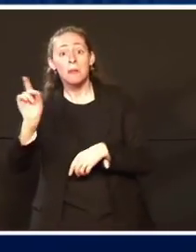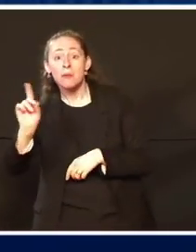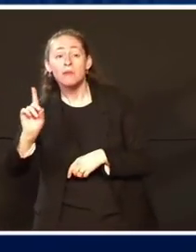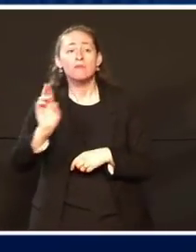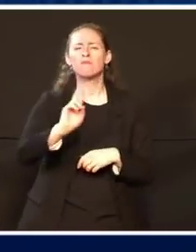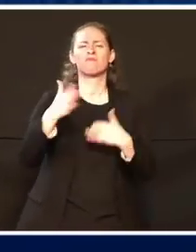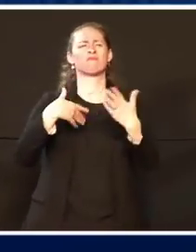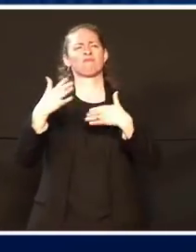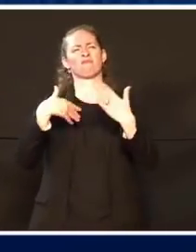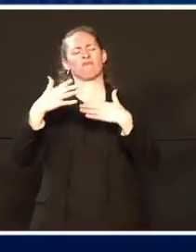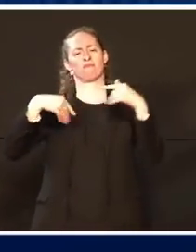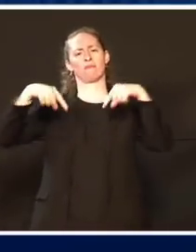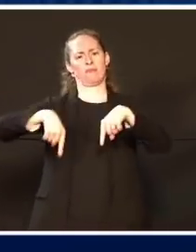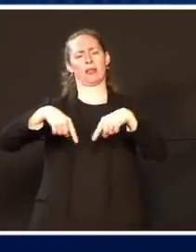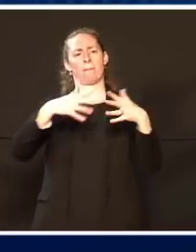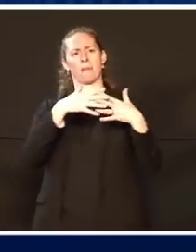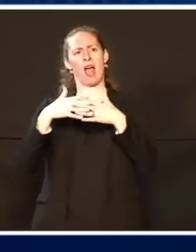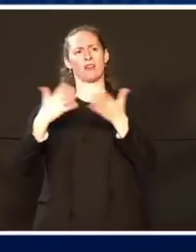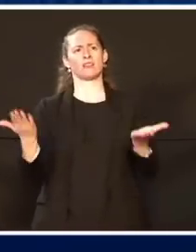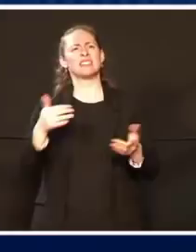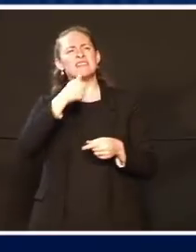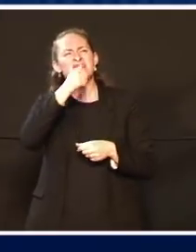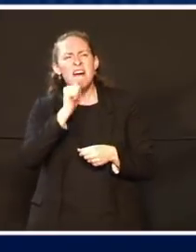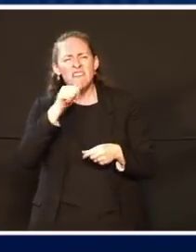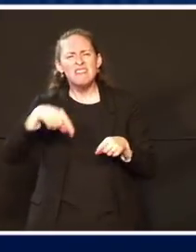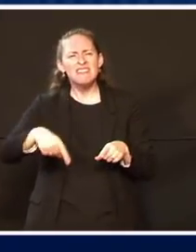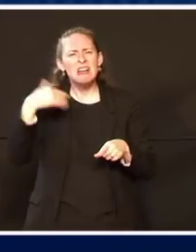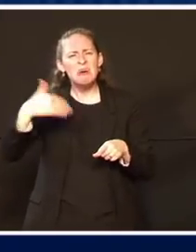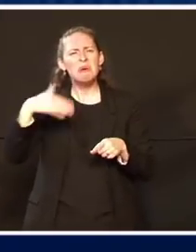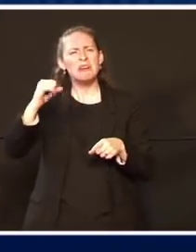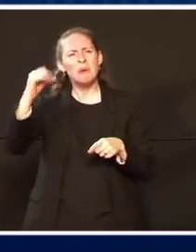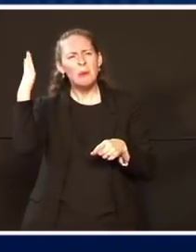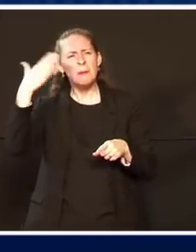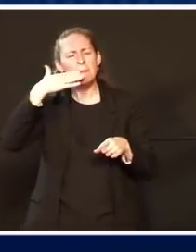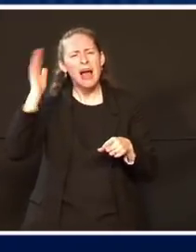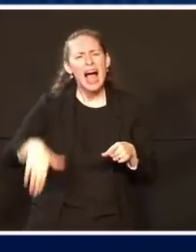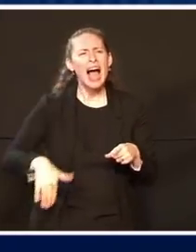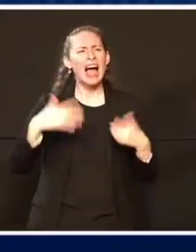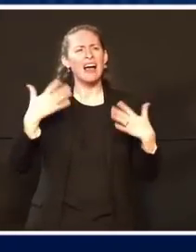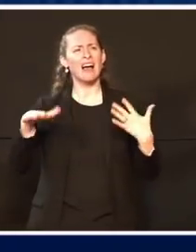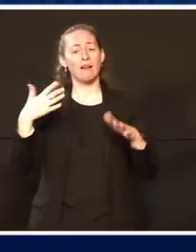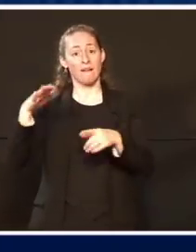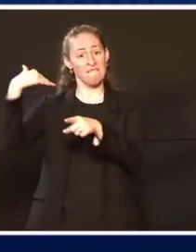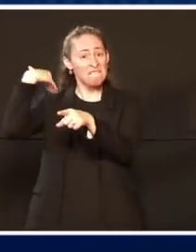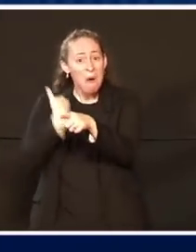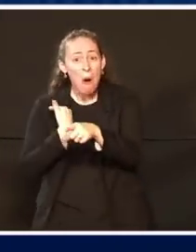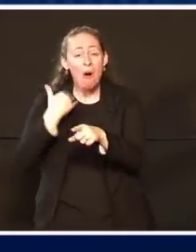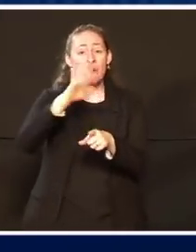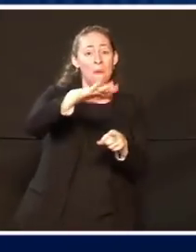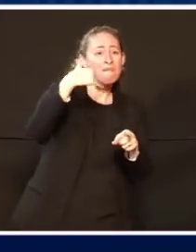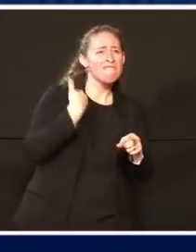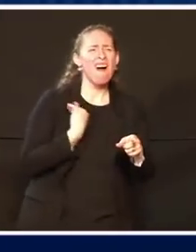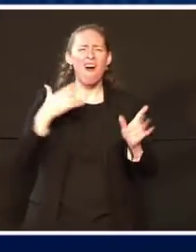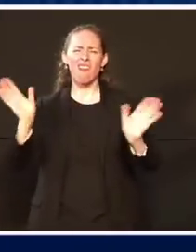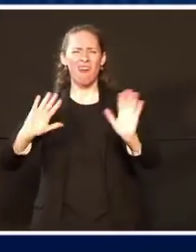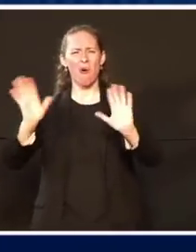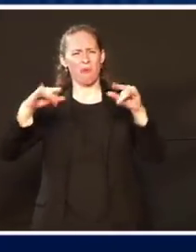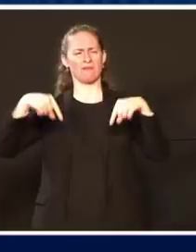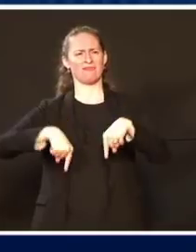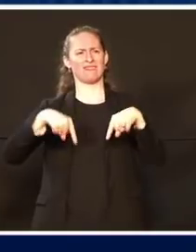leiden nicht wegen irgendetwas, was sie ohne eigenes Verschulden getan haben, sondern ja, sie leiden, weil ein